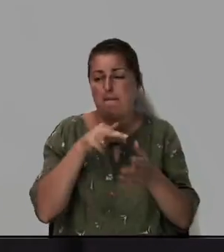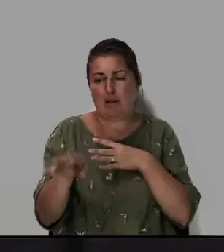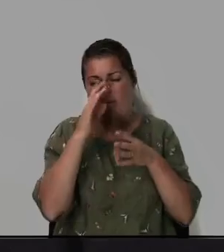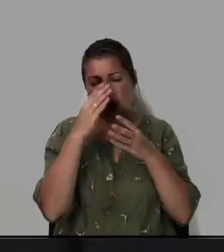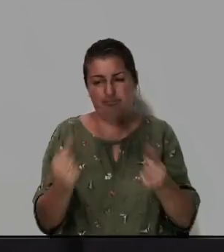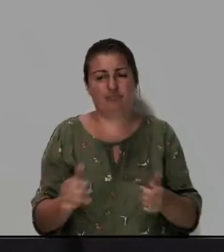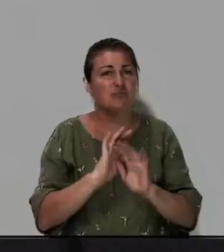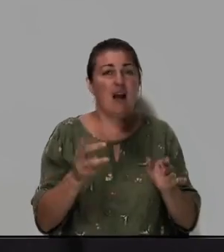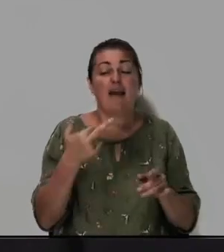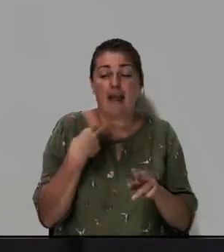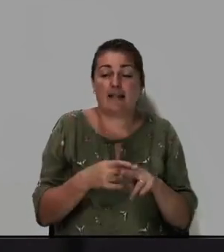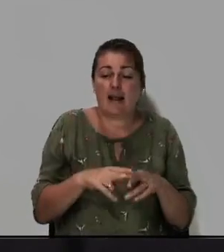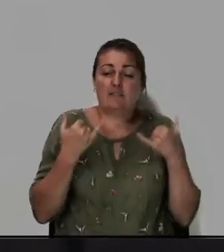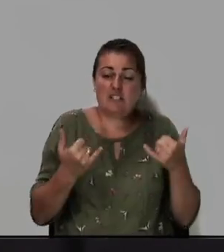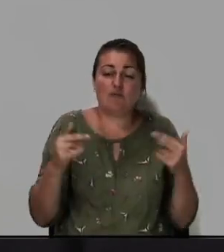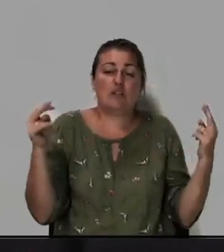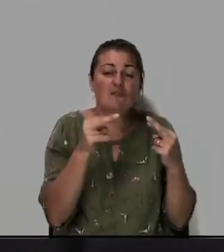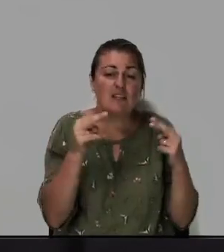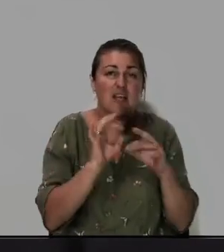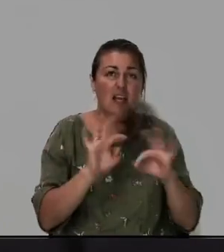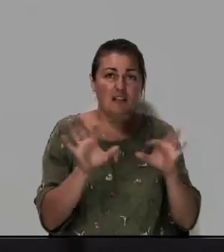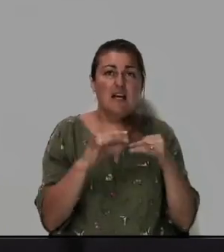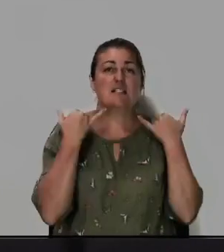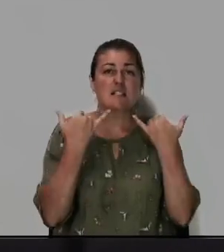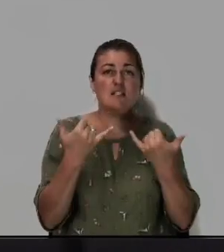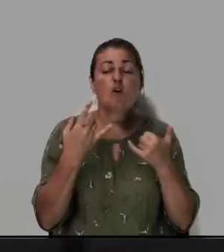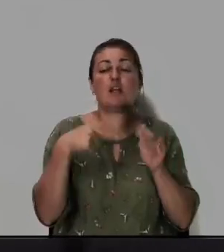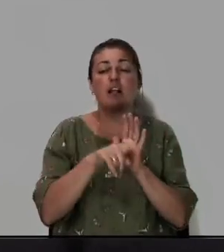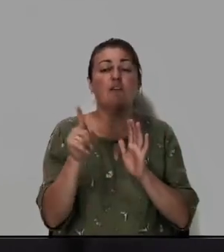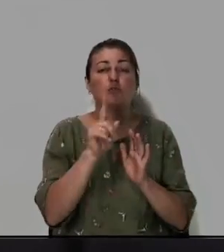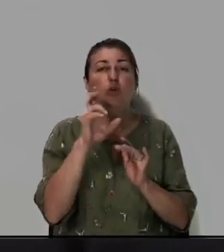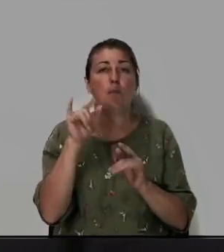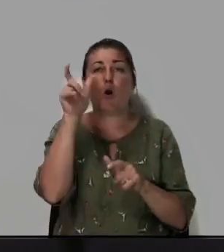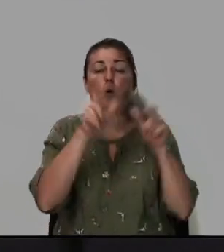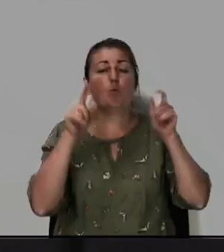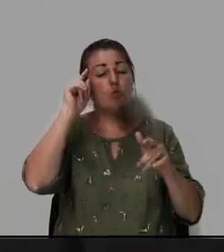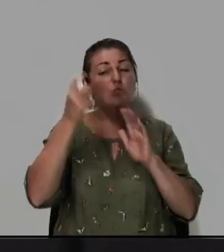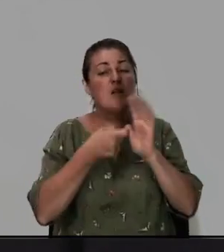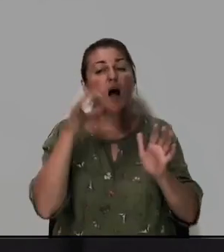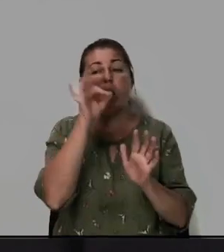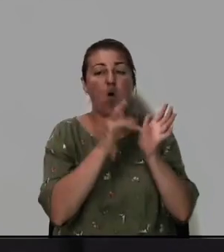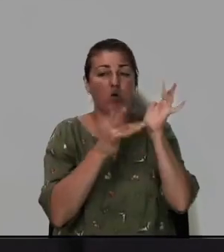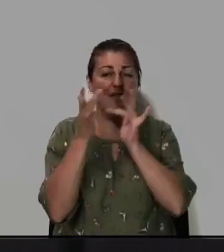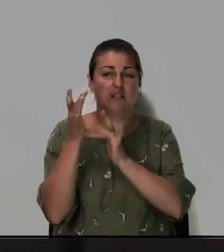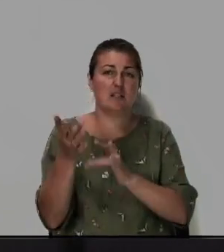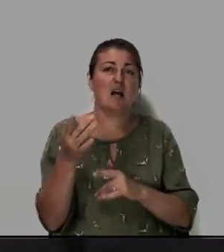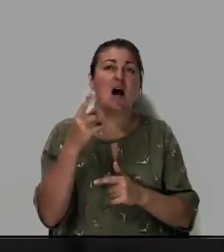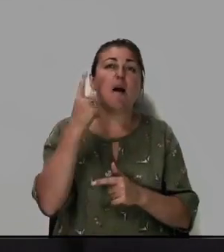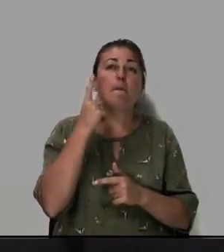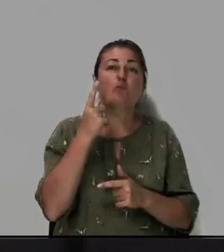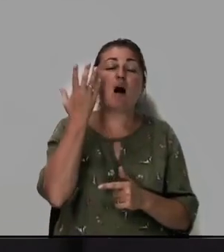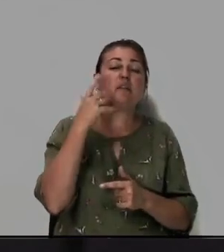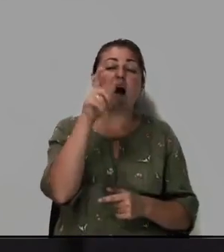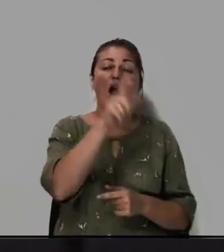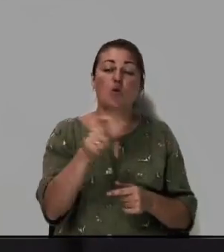я для этого сегодня свидетельствую сегодня для того чтобы люди узнали о Христе больше потому что когда